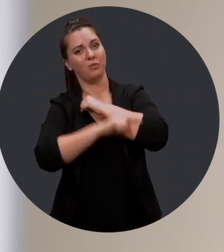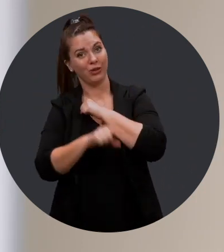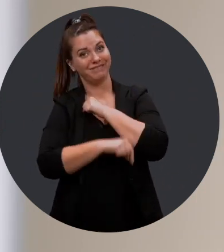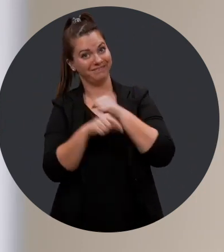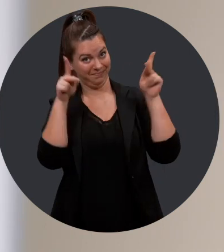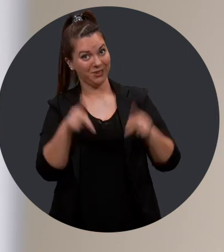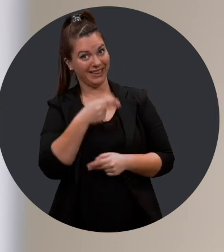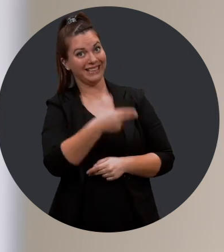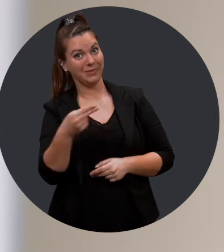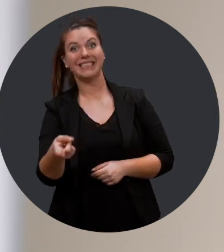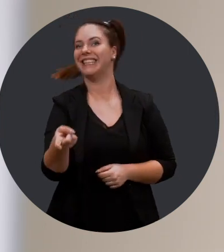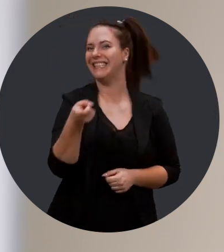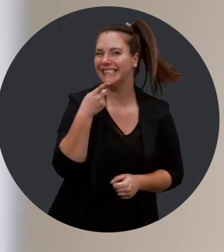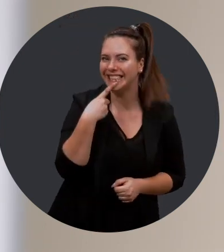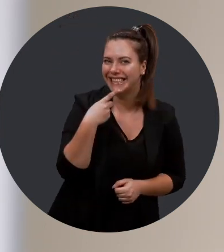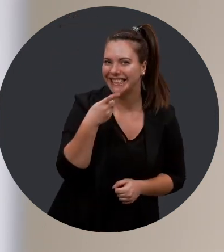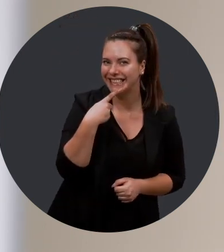des personnes handicapées » est